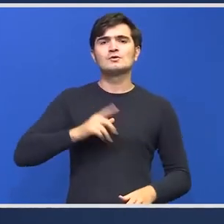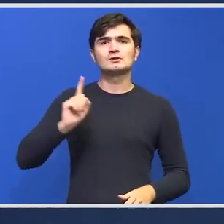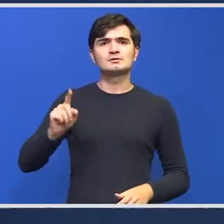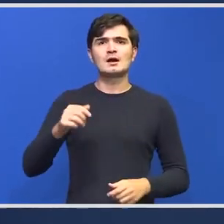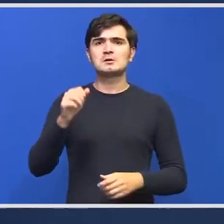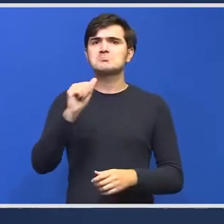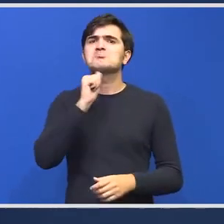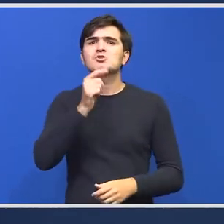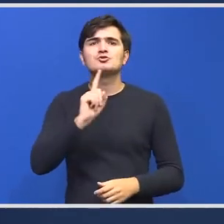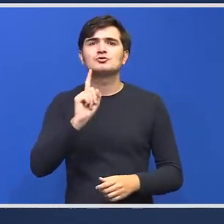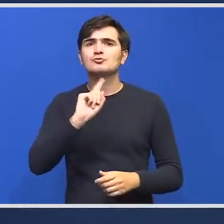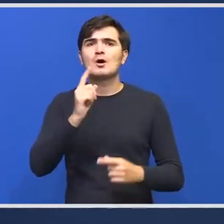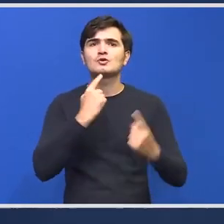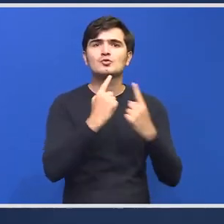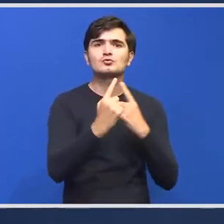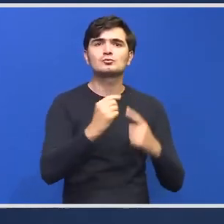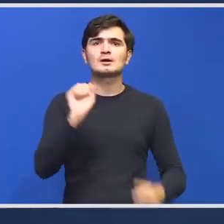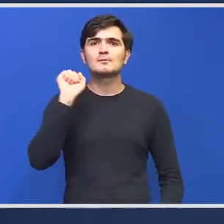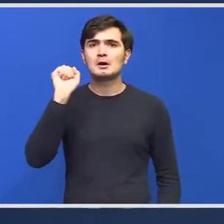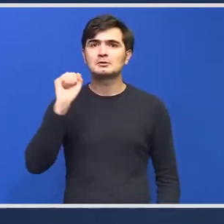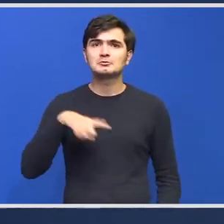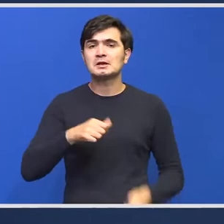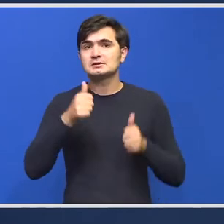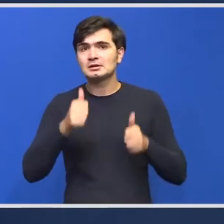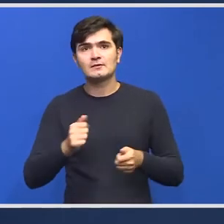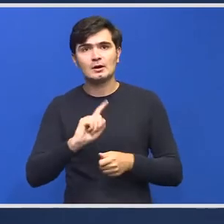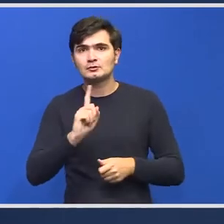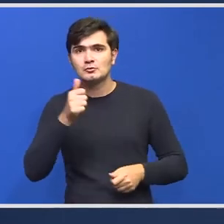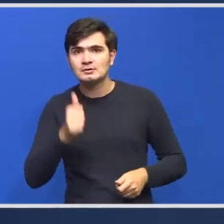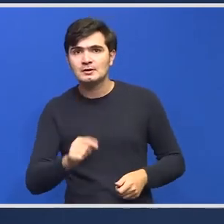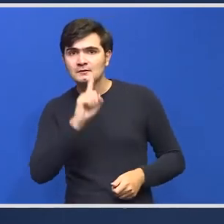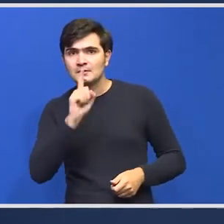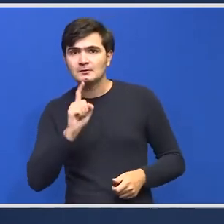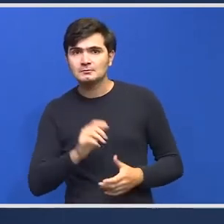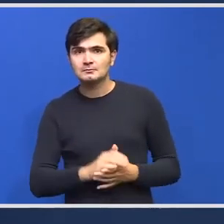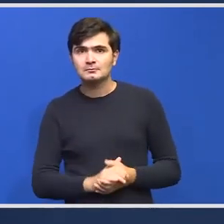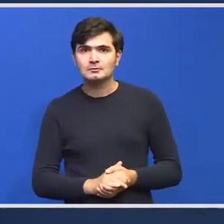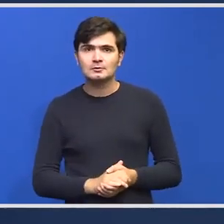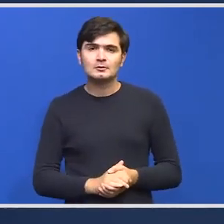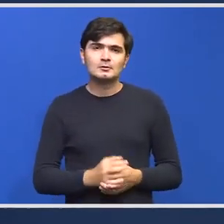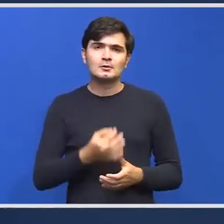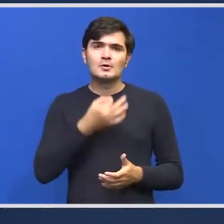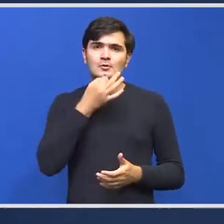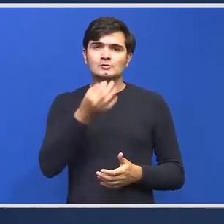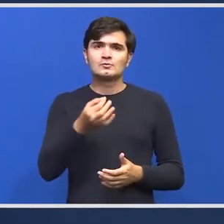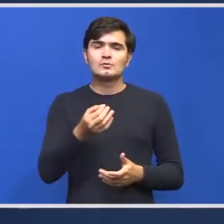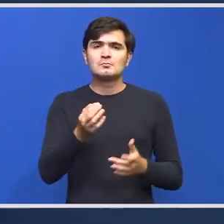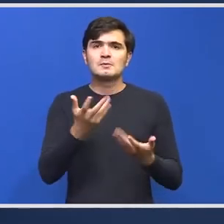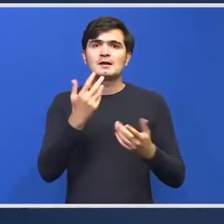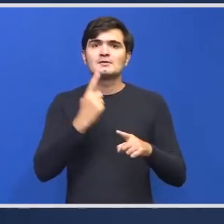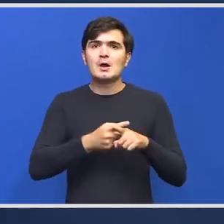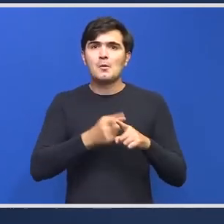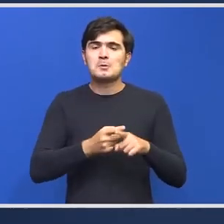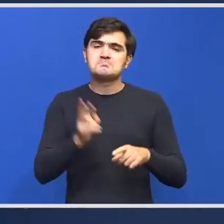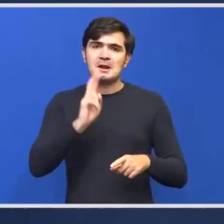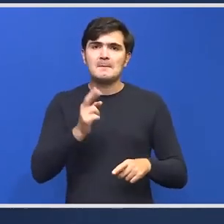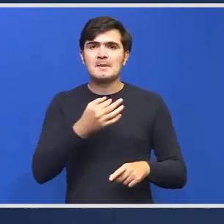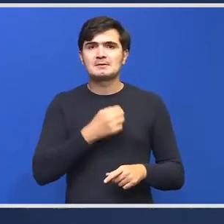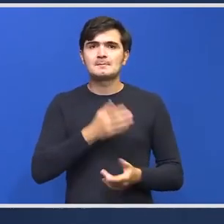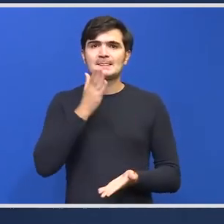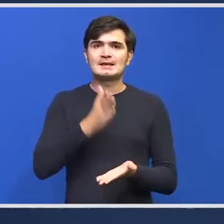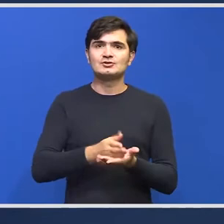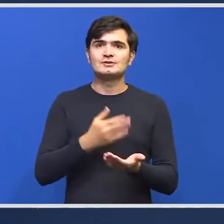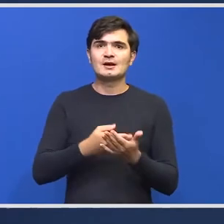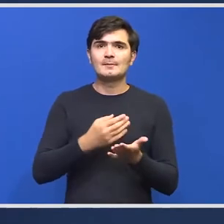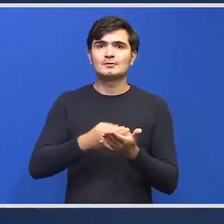partidul nu a fost consultat. Este așa sau nu? Mulțumesc. O spun, am nu știut câtea oară, decizia